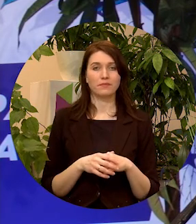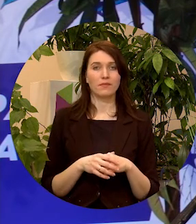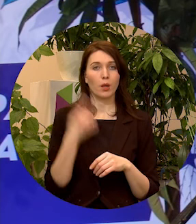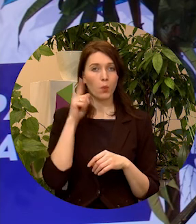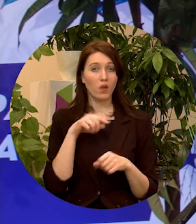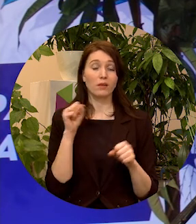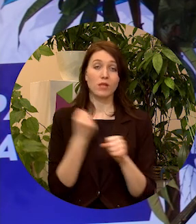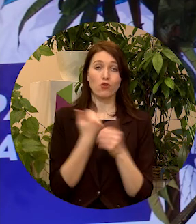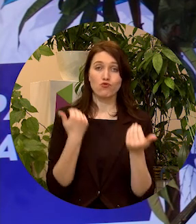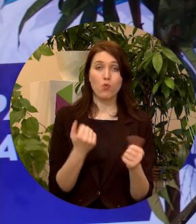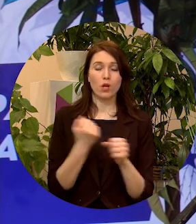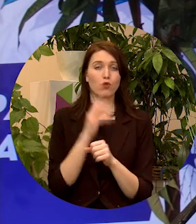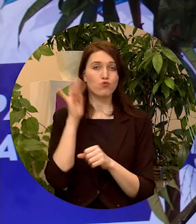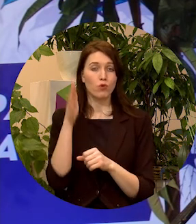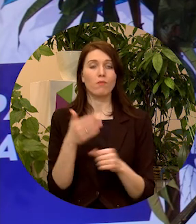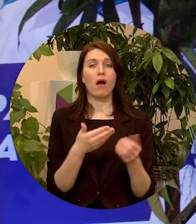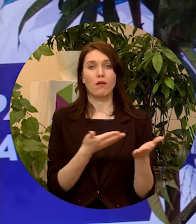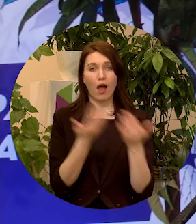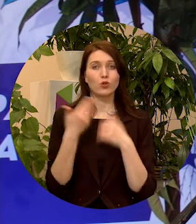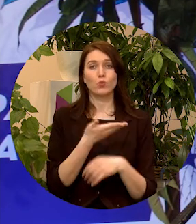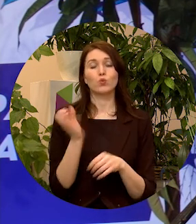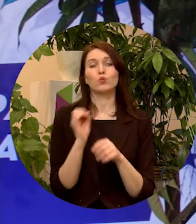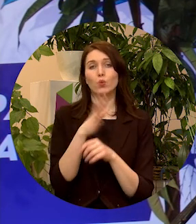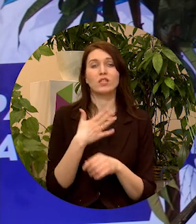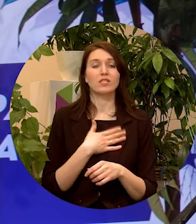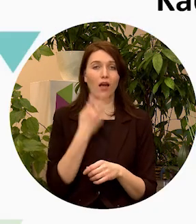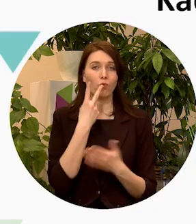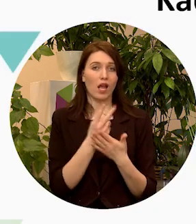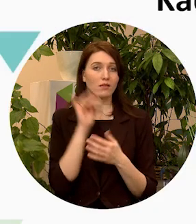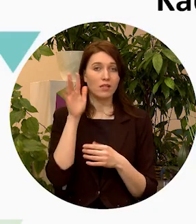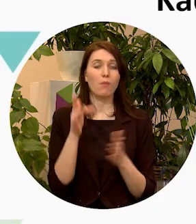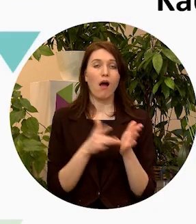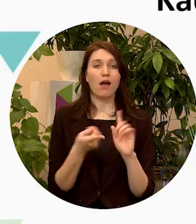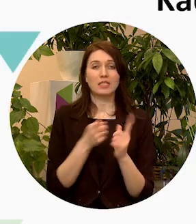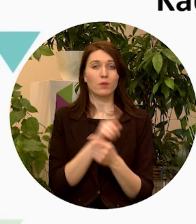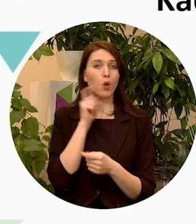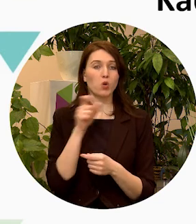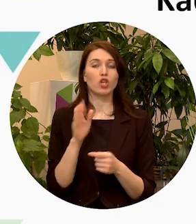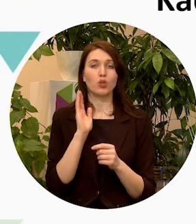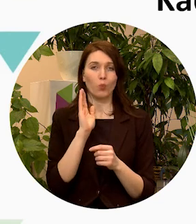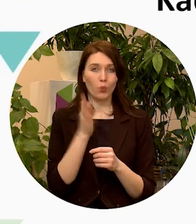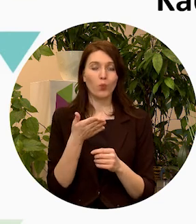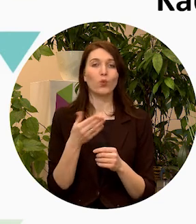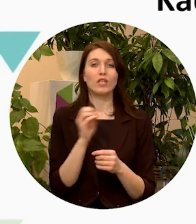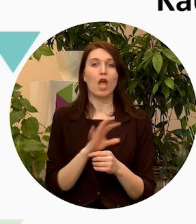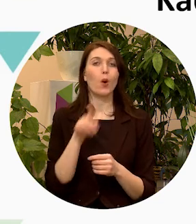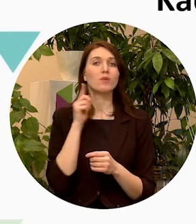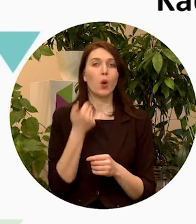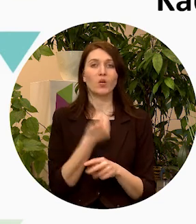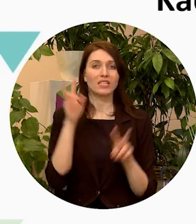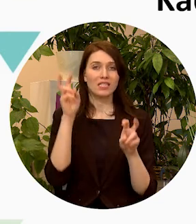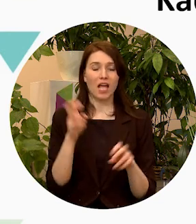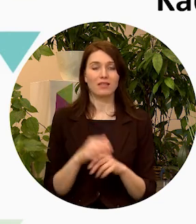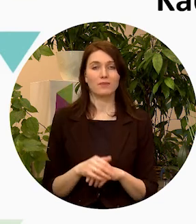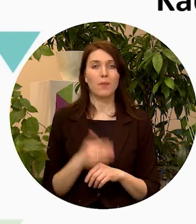gan šodien, gan turpmāk, aicinām sūtīt savas vīzijas par to, kādas izmaiņas jauniešiem nesīs Eiropas jaunatnes gads.